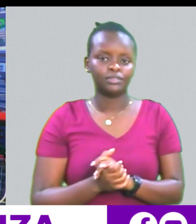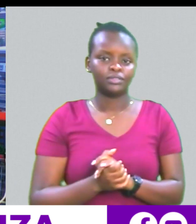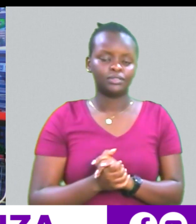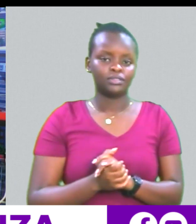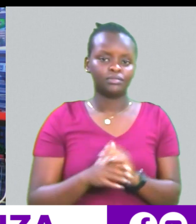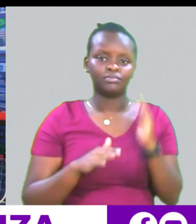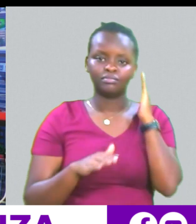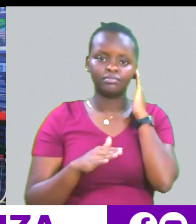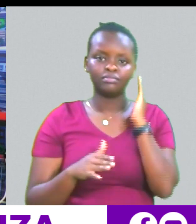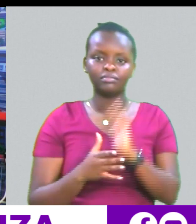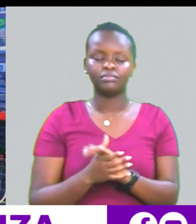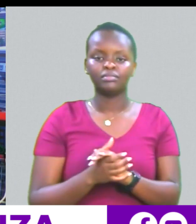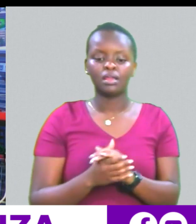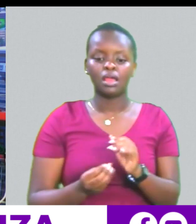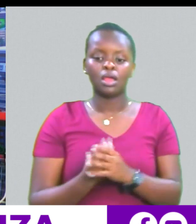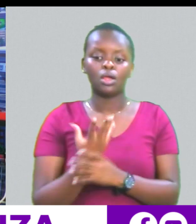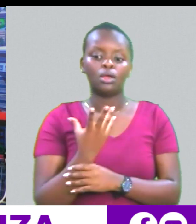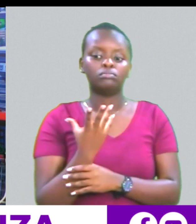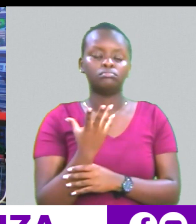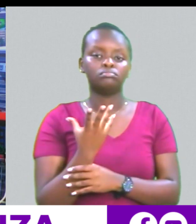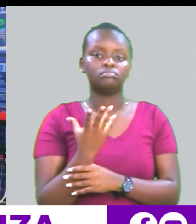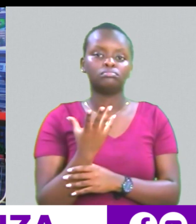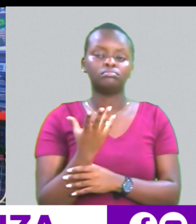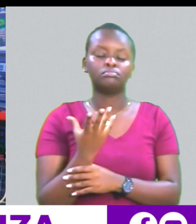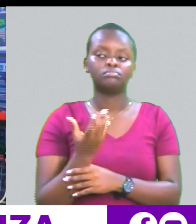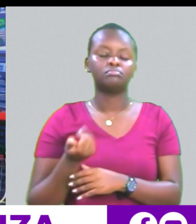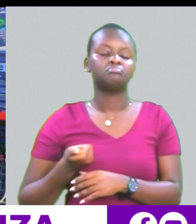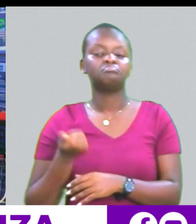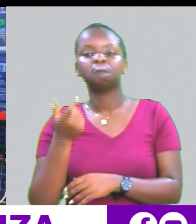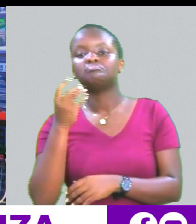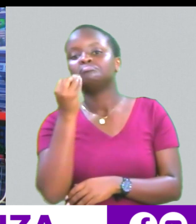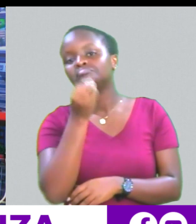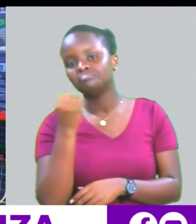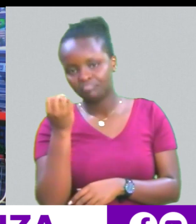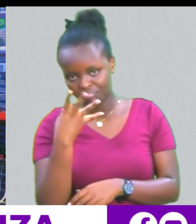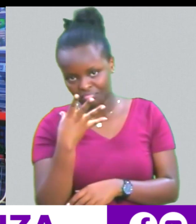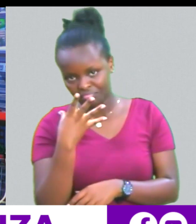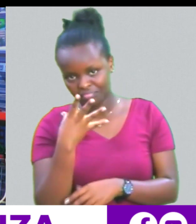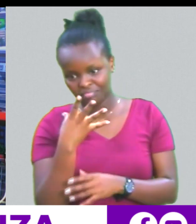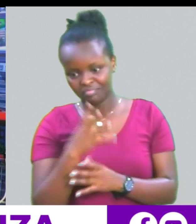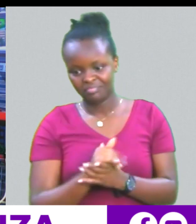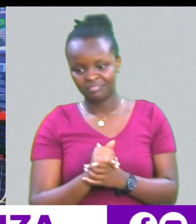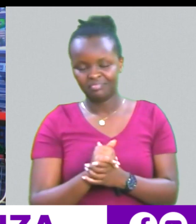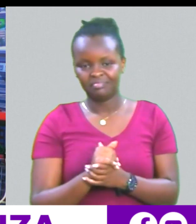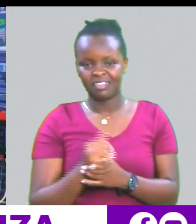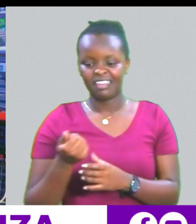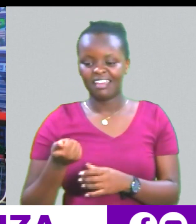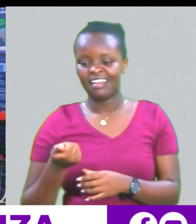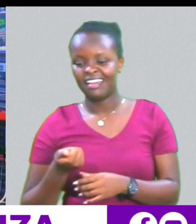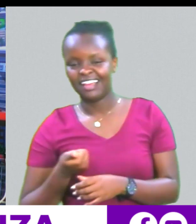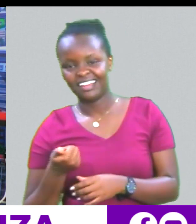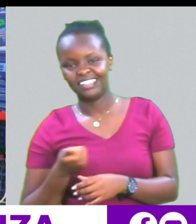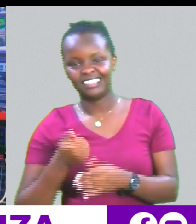mi unajua, ni magro up, ni kisikiza msichana mreambu wa lakini sanya hindi unimajua, ni msichana wa elebu msichana